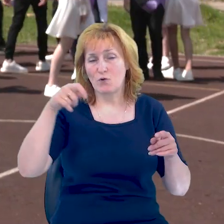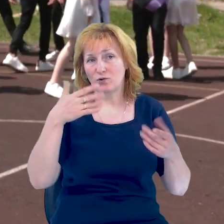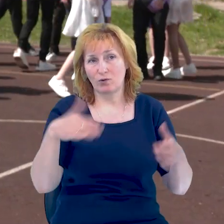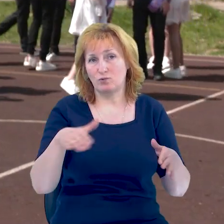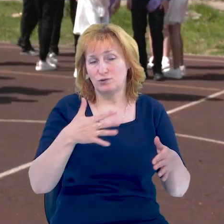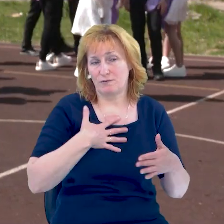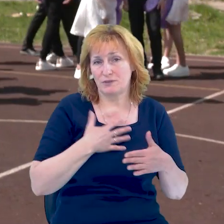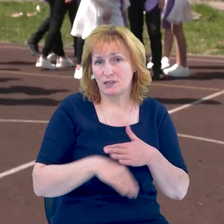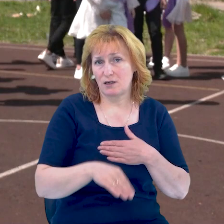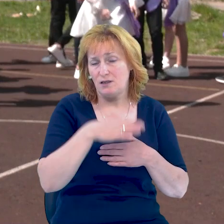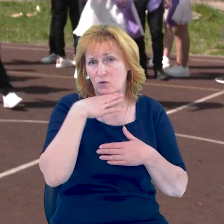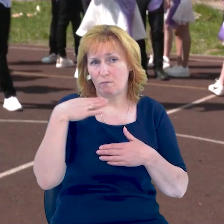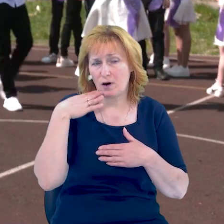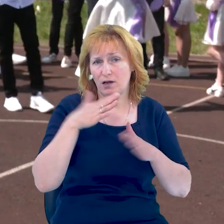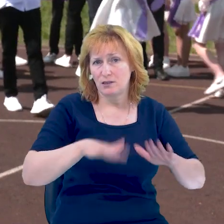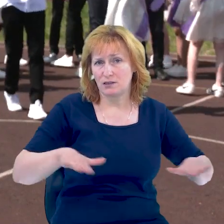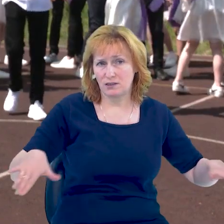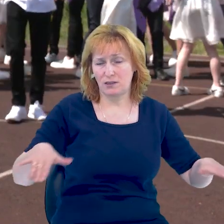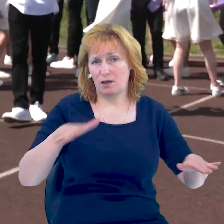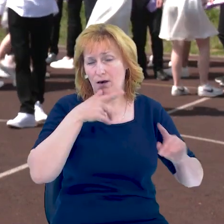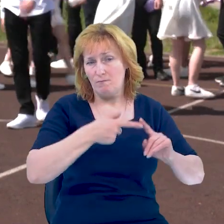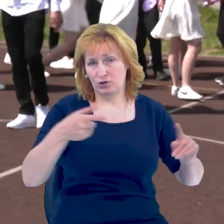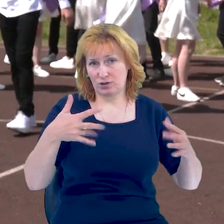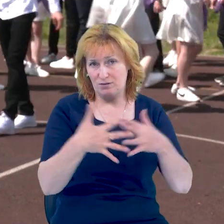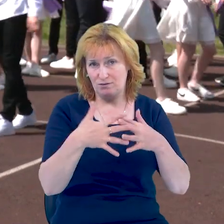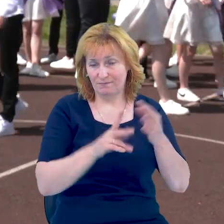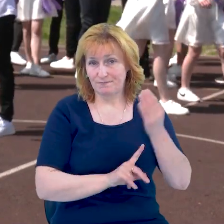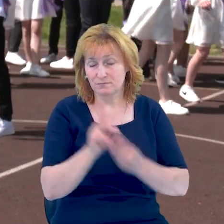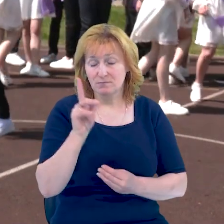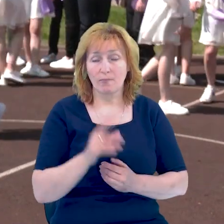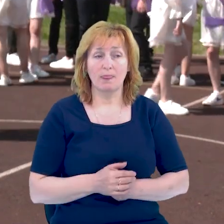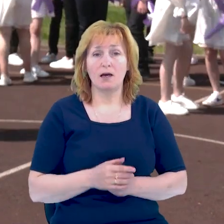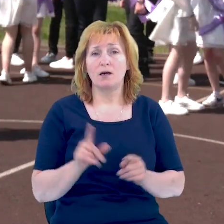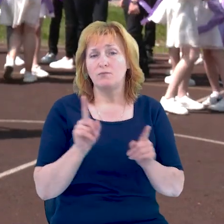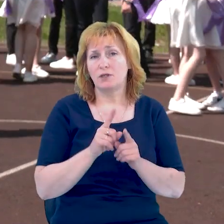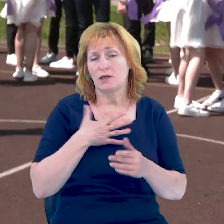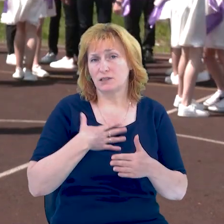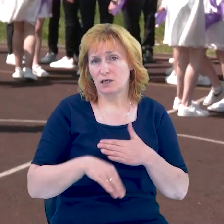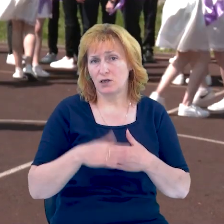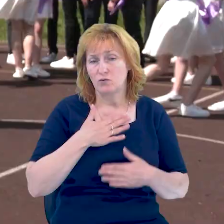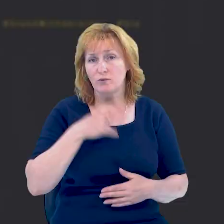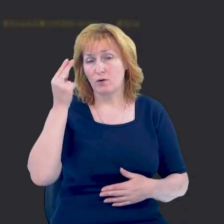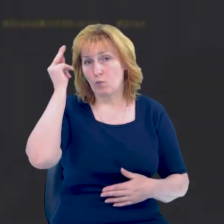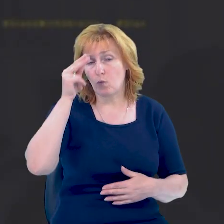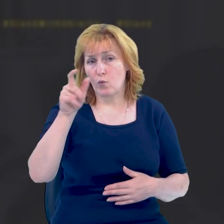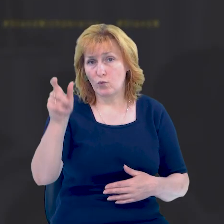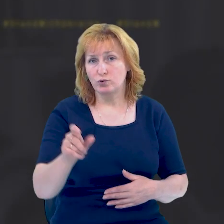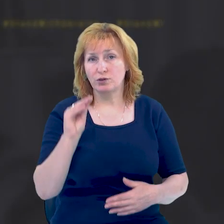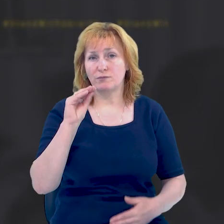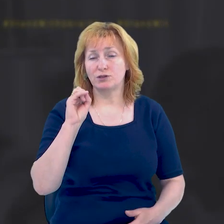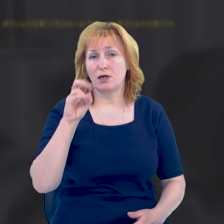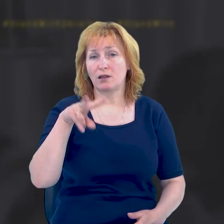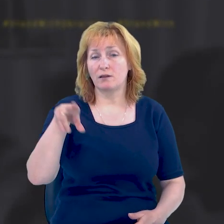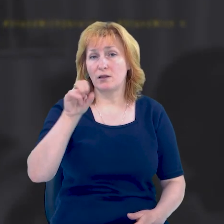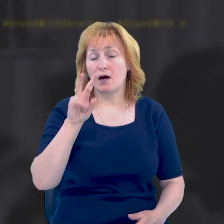загинули під час вторгнення російської федерації. І також загинув один учень нашого класу, Жалдак